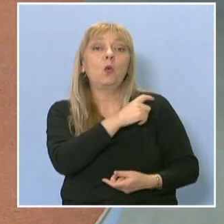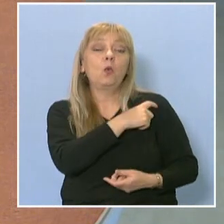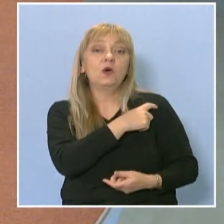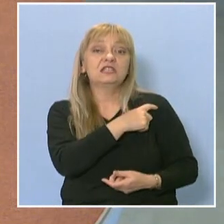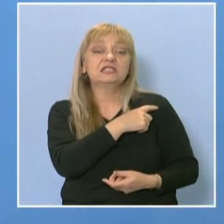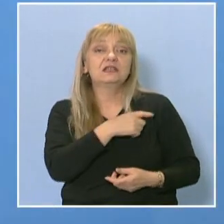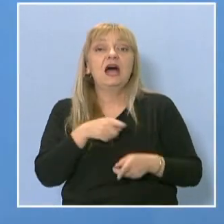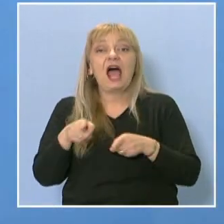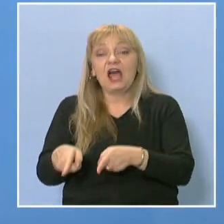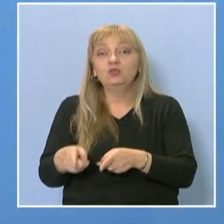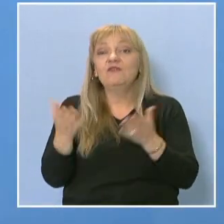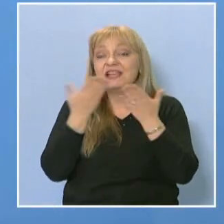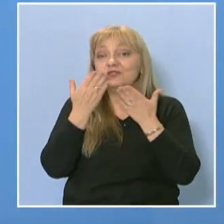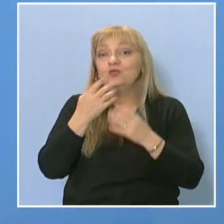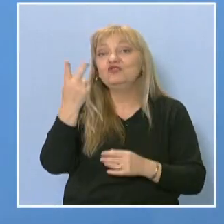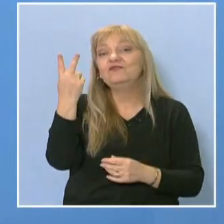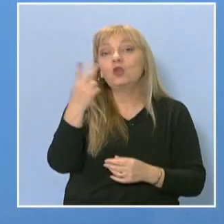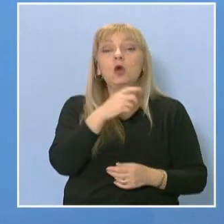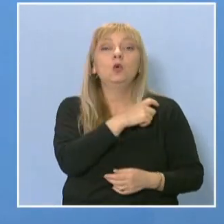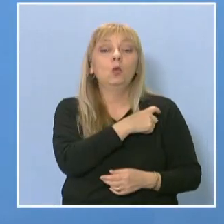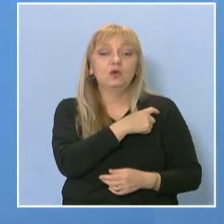Дисциплината се изучава във втори курс.